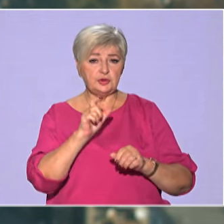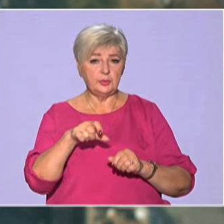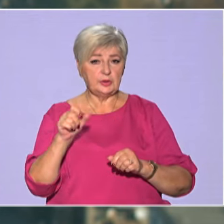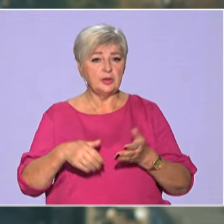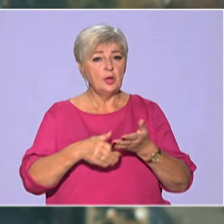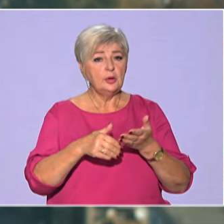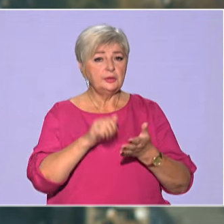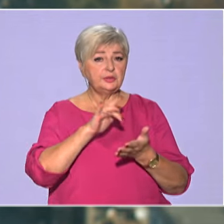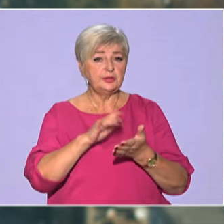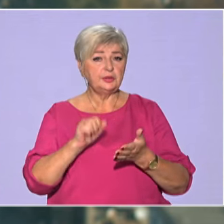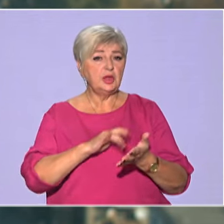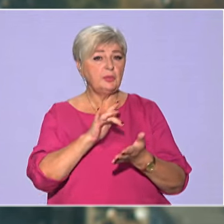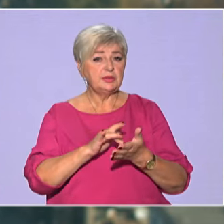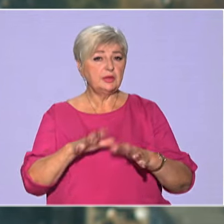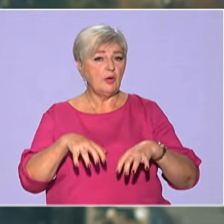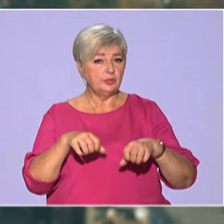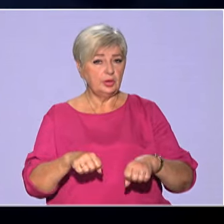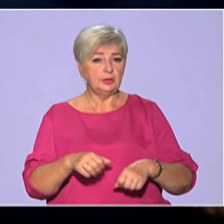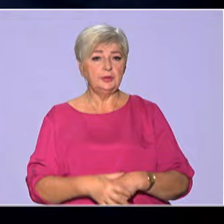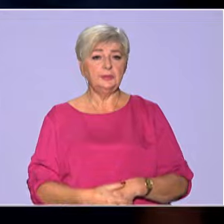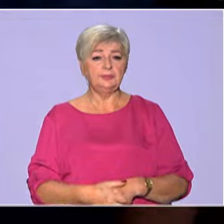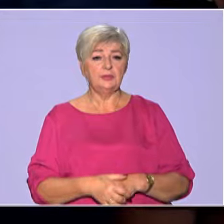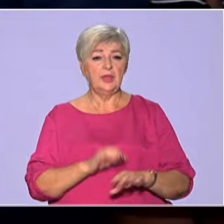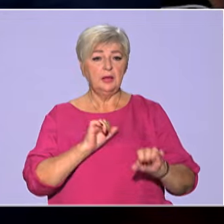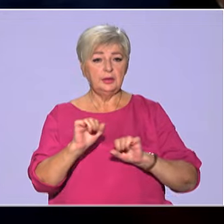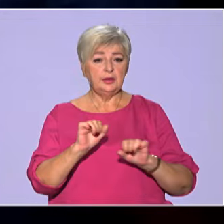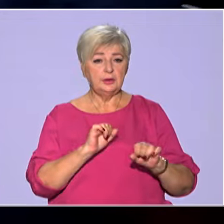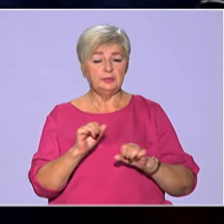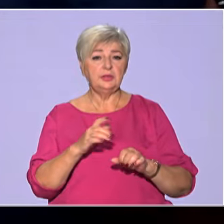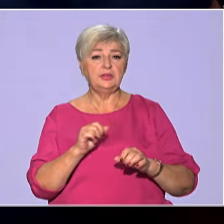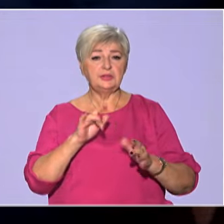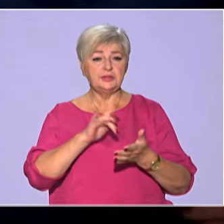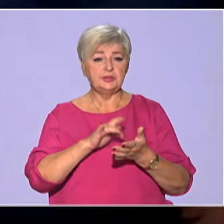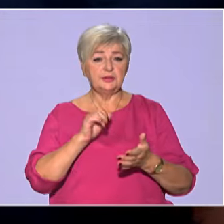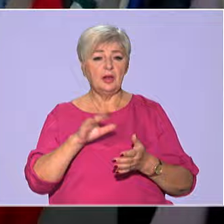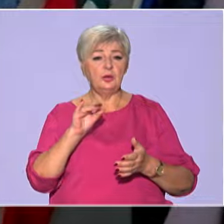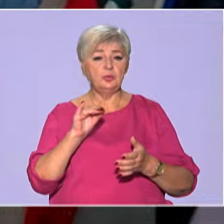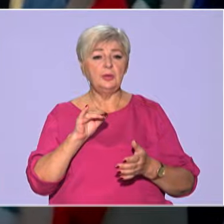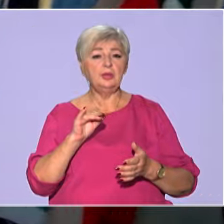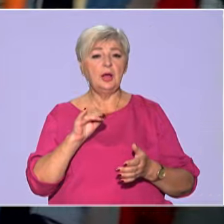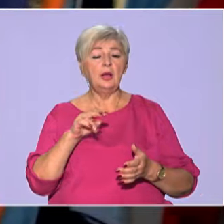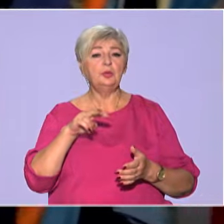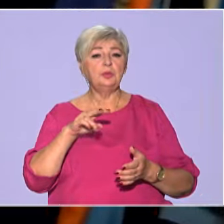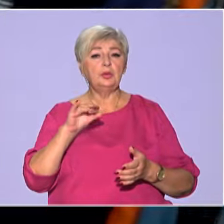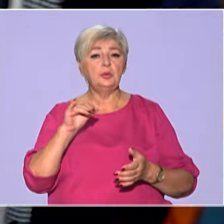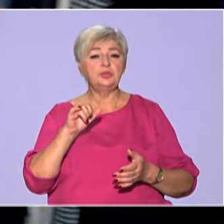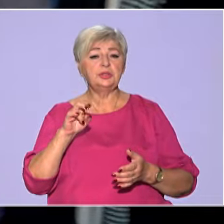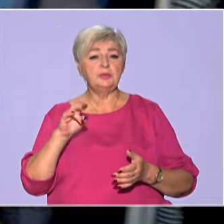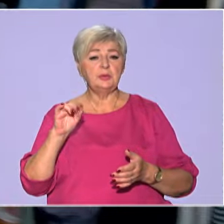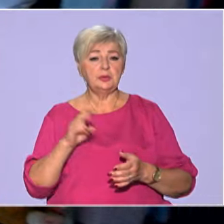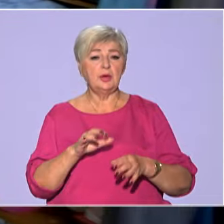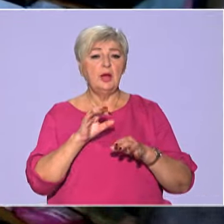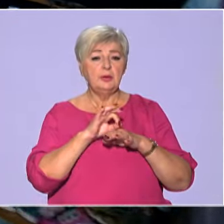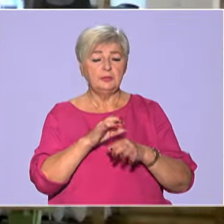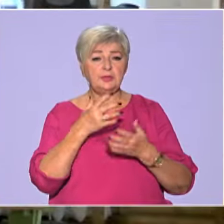Допомагає центру і міська влада. Керівниця центру «Павутинка» Людмила Устименко веде свою волонтерську діяльність